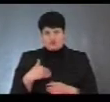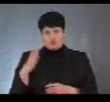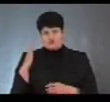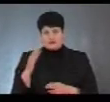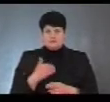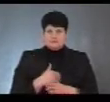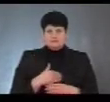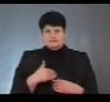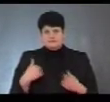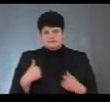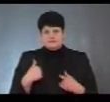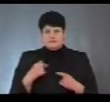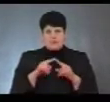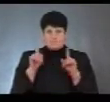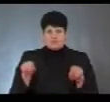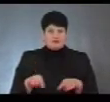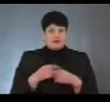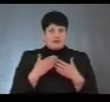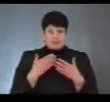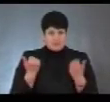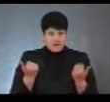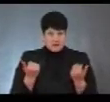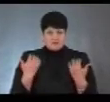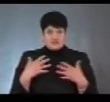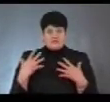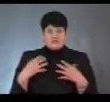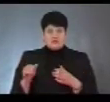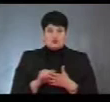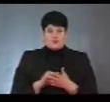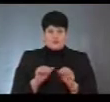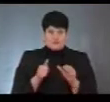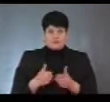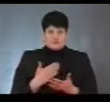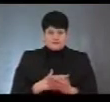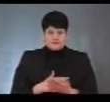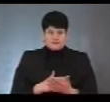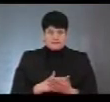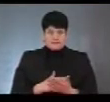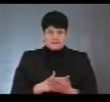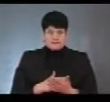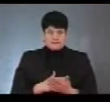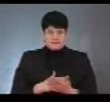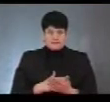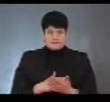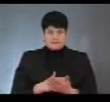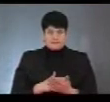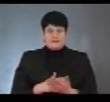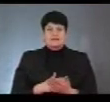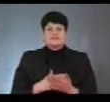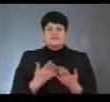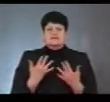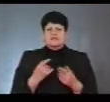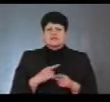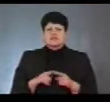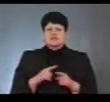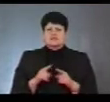вони не хотіли, бюлетеня на них немає, вже всі документи сформовані, правильно? Тобто, тут вже нічого не вдієш. Наскільки швидко